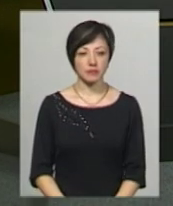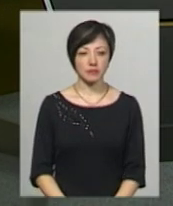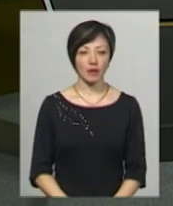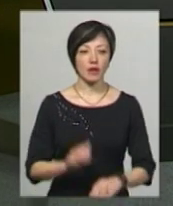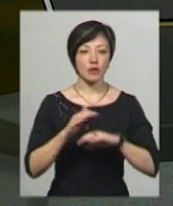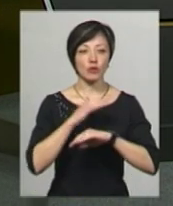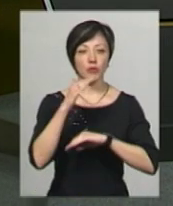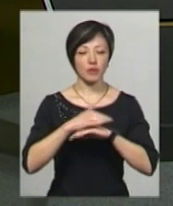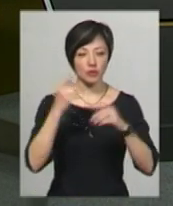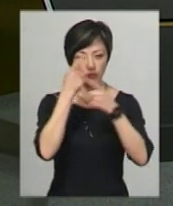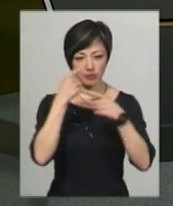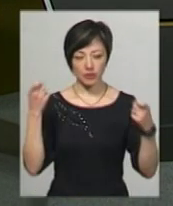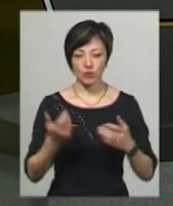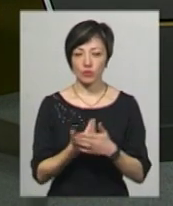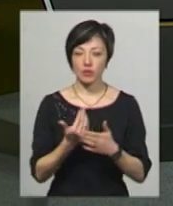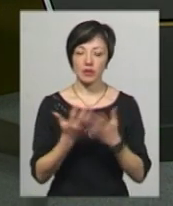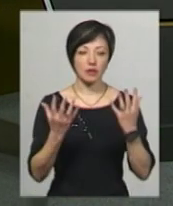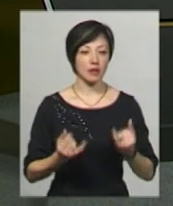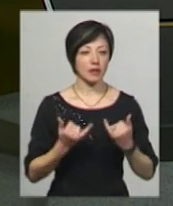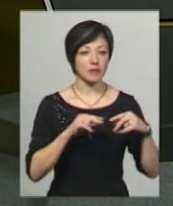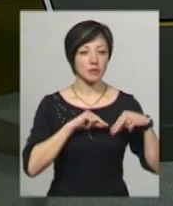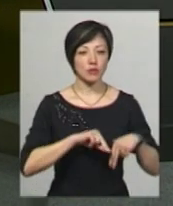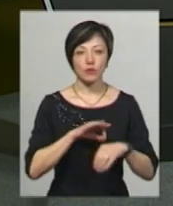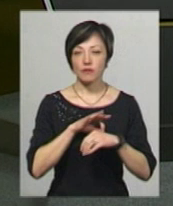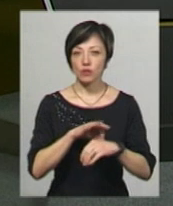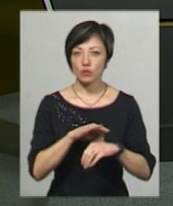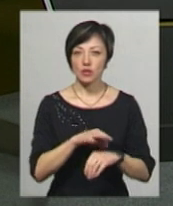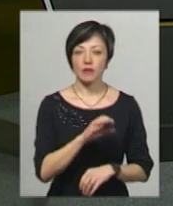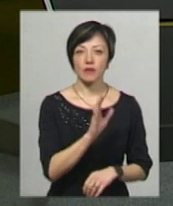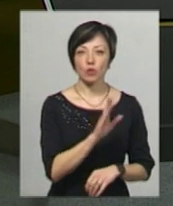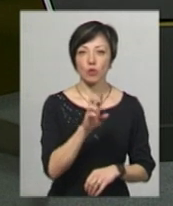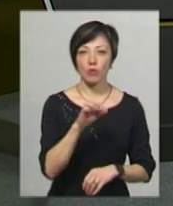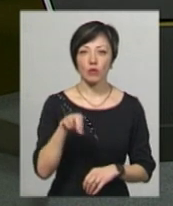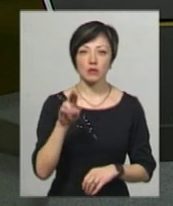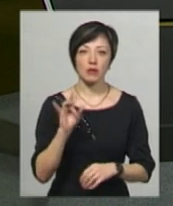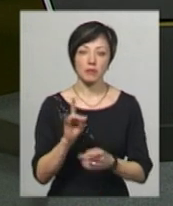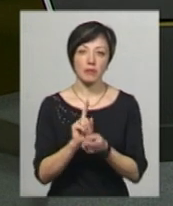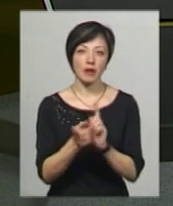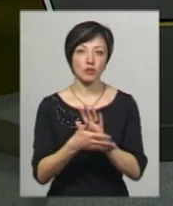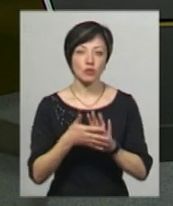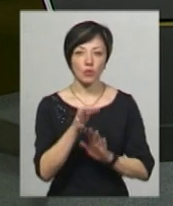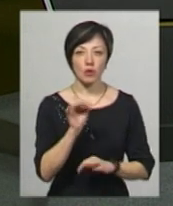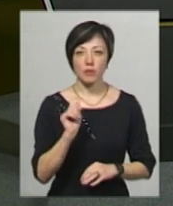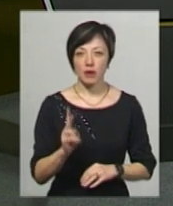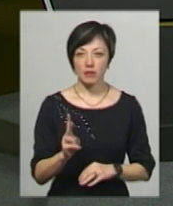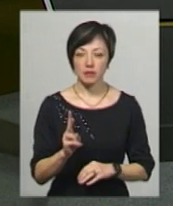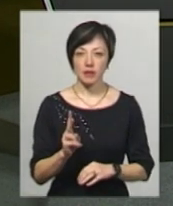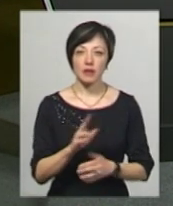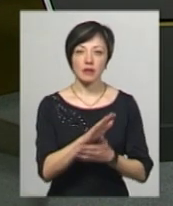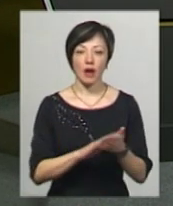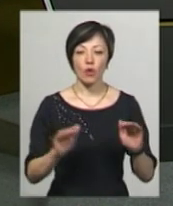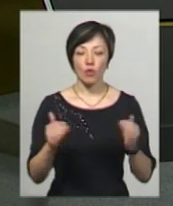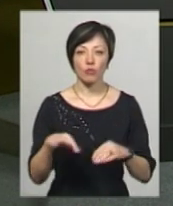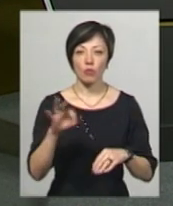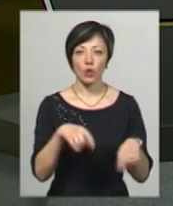Доброго вечора, в ефірі інформаційний випуск новин. У студії для вас працює ведуча Вікторія Бондар, переклад на жестову мову Ольги Рибак. Далі